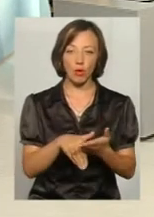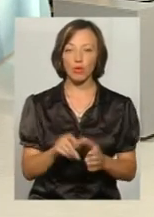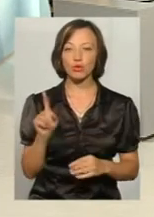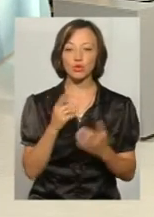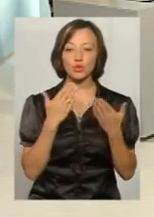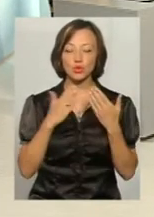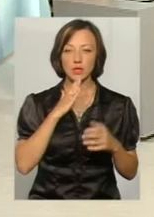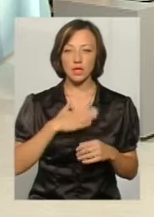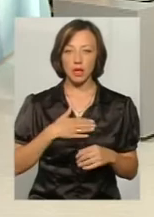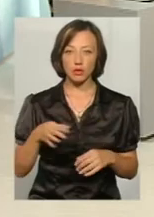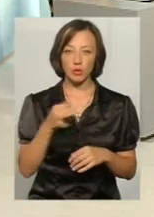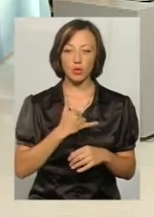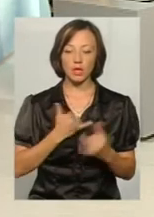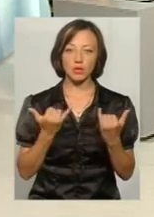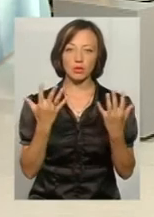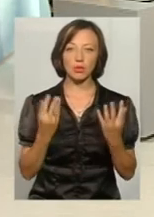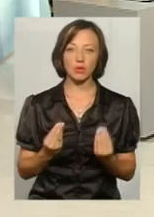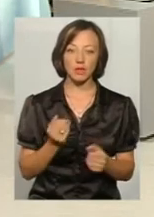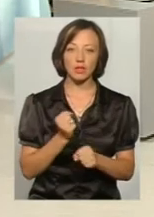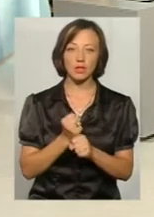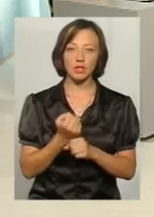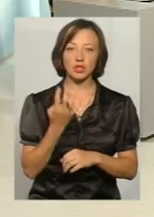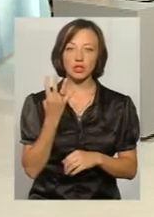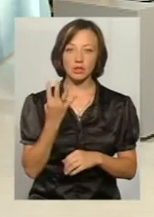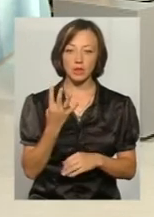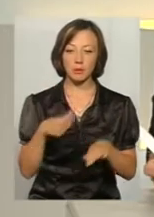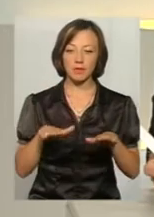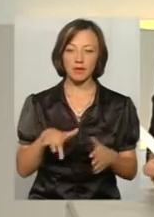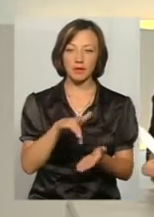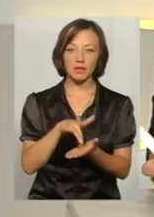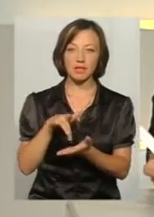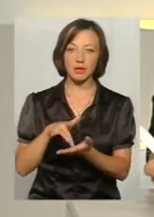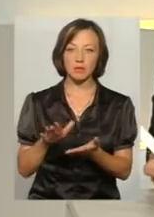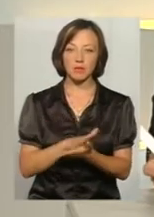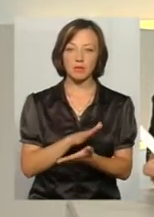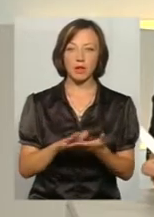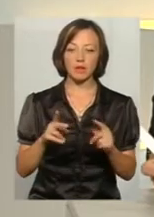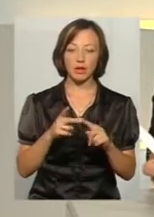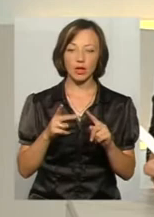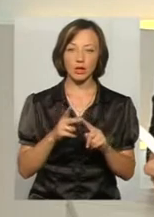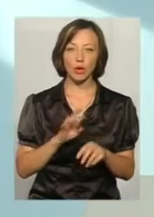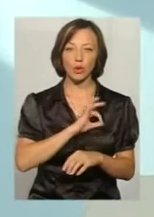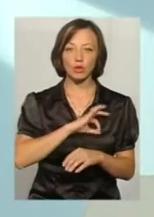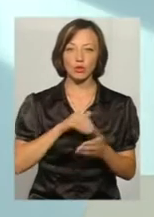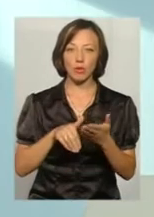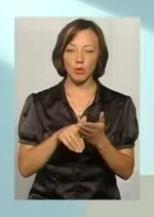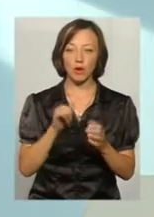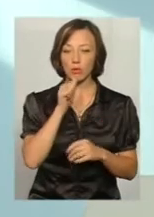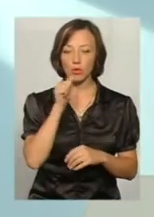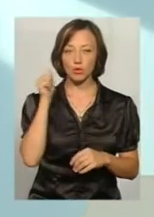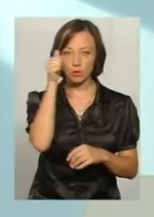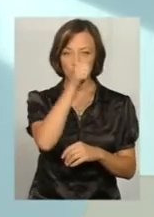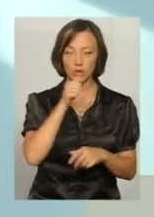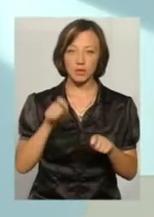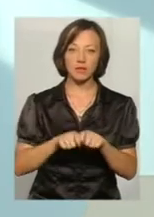стосується нашої області, в нас на сьогодні діє 4 місцевих центри безоплатної вторинної правової допомоги. І в минулому році було